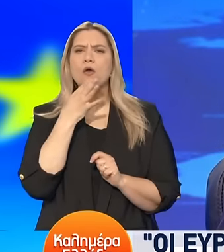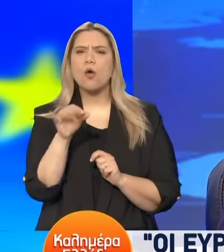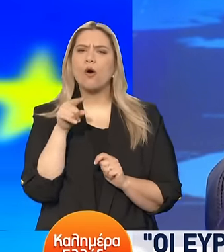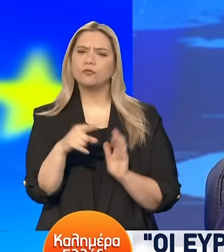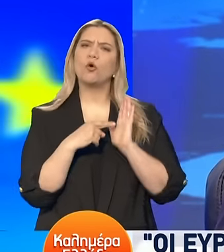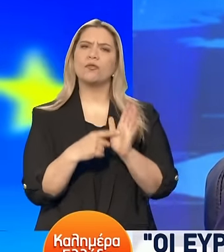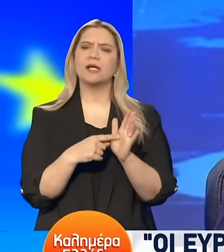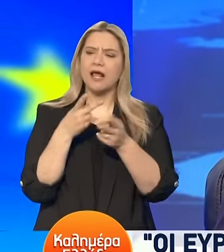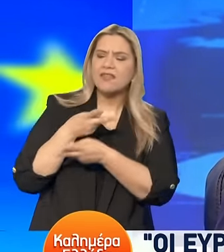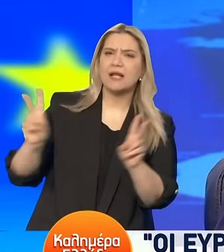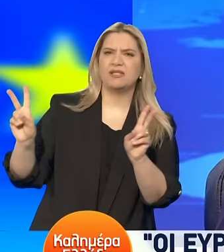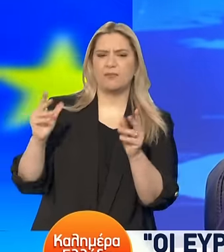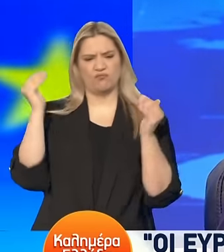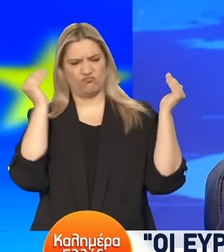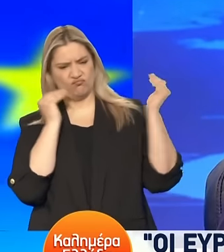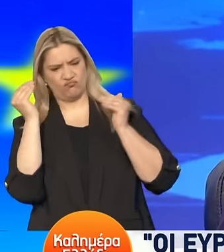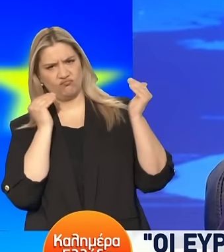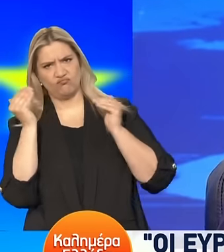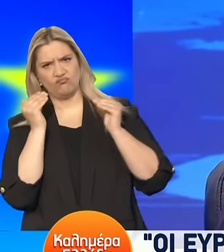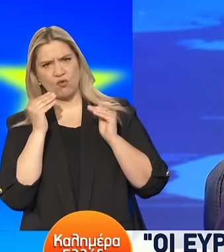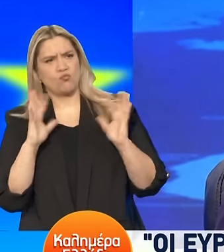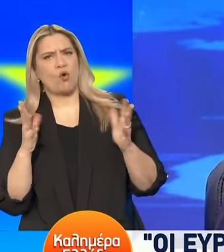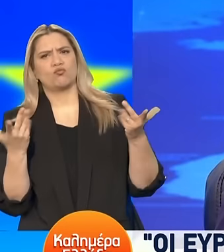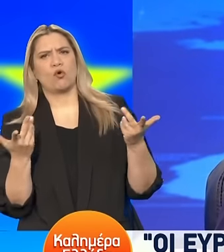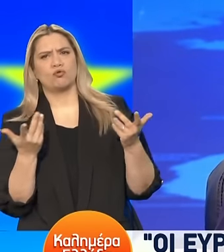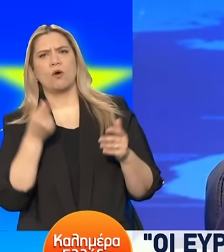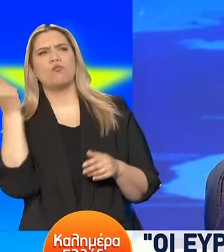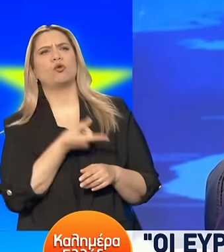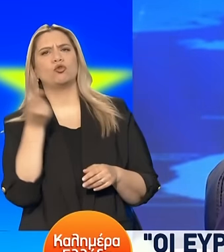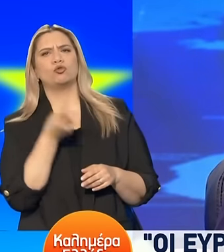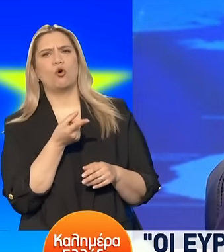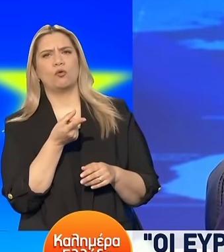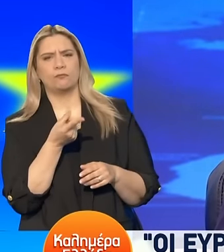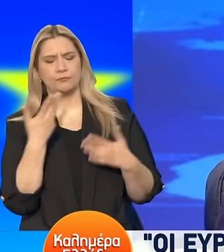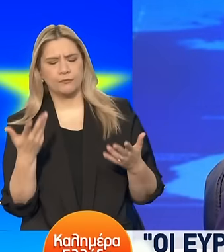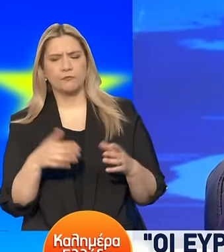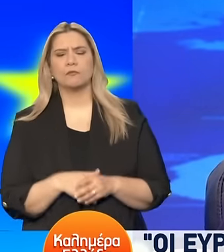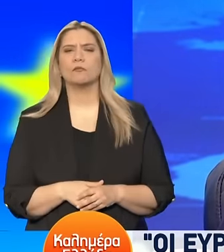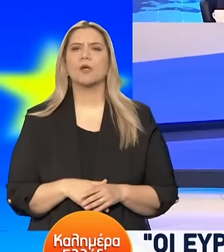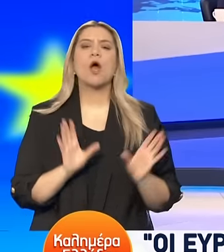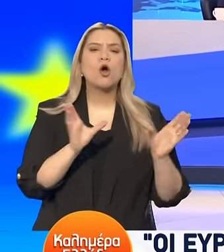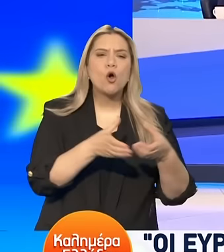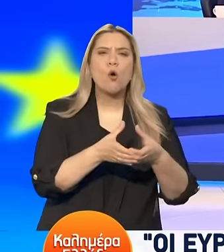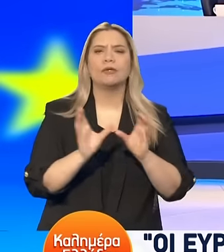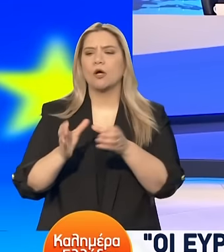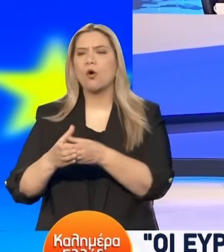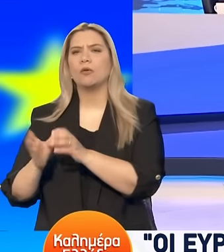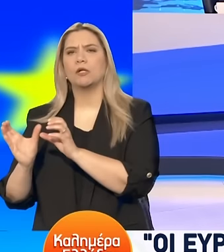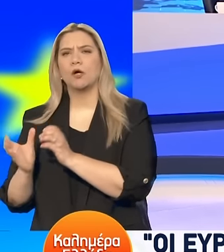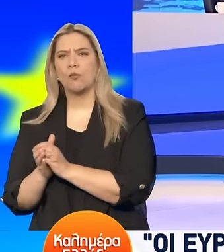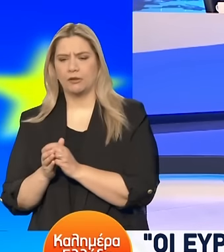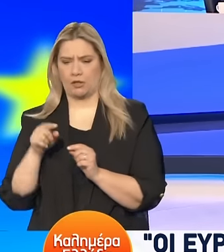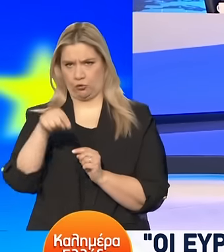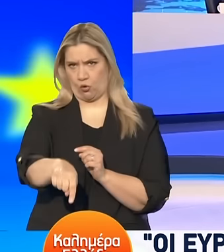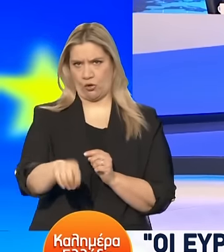να αμφισβητήσει την πολιτική νομιμοποίηση των εκλογών. Κοιτάξτε, αν τα υπόλοιπα κόμματα προσερχόντουσαν σε αυτή την εκλογική